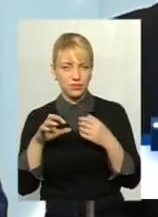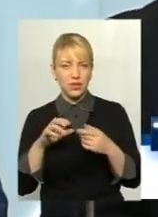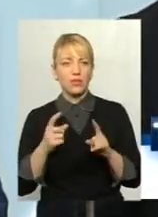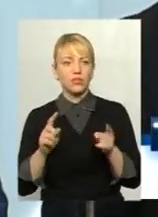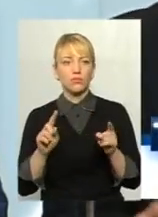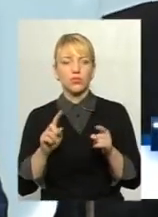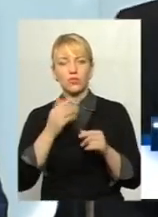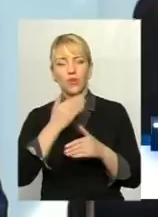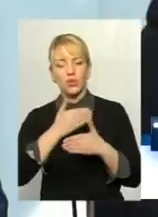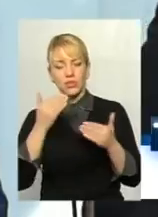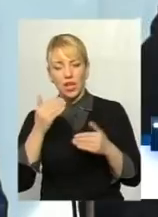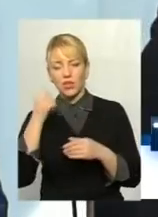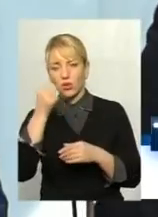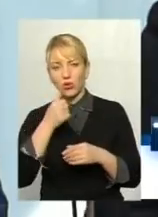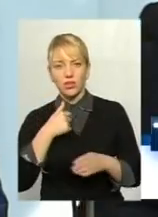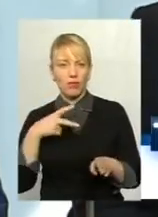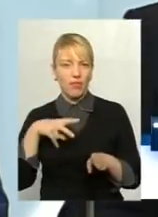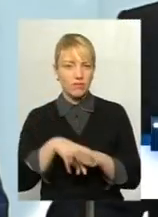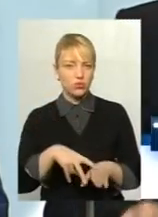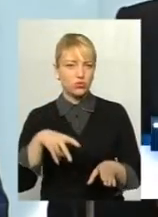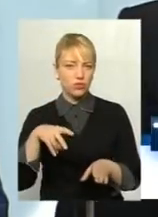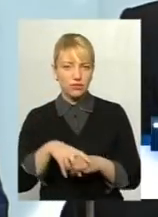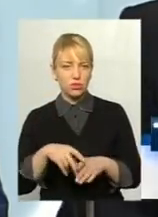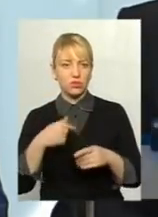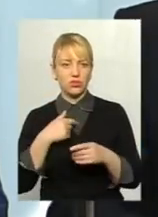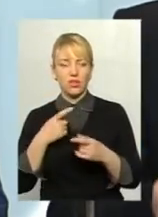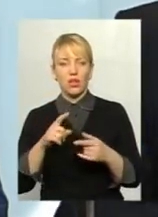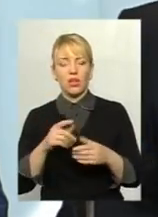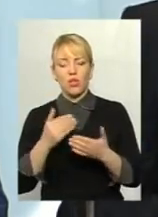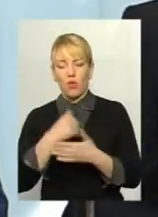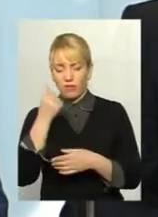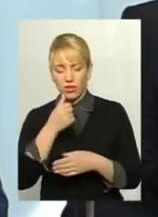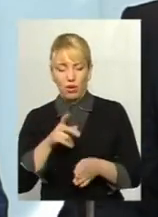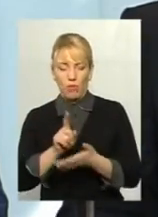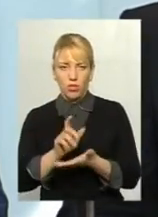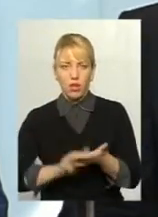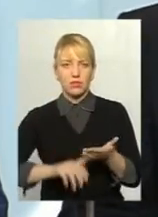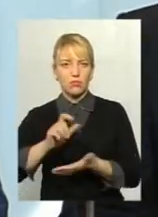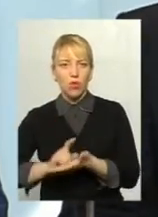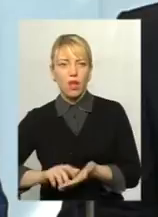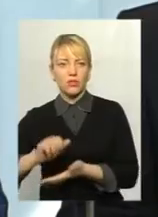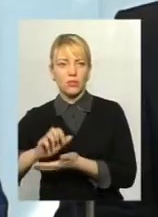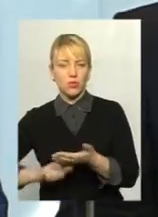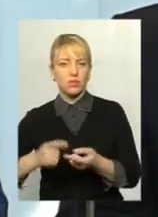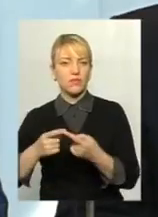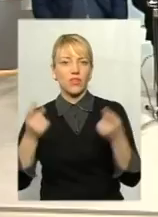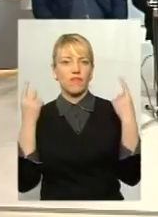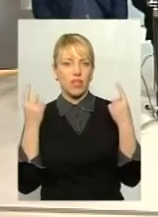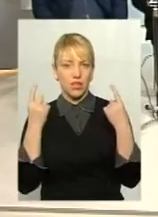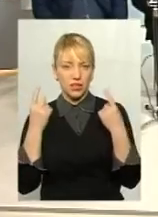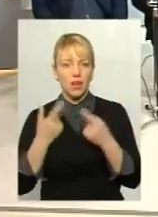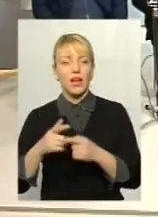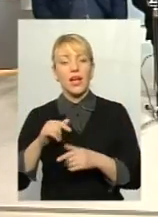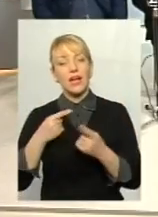Тому що останні роки нам навішують, навішують. Причому я знову ж наголошую, під Новий рік нові податки, податки, податки. І вони дуже великі. З іншої